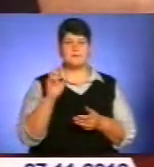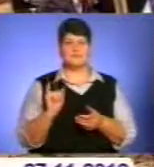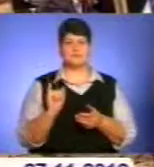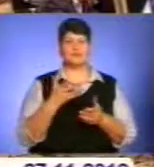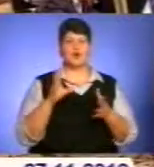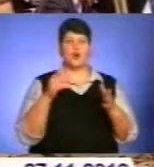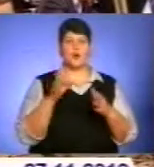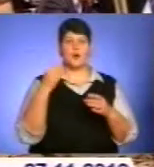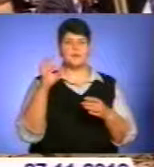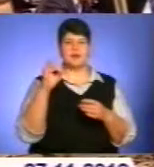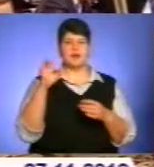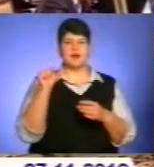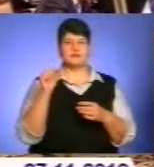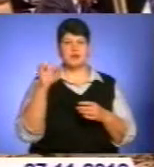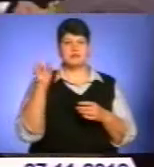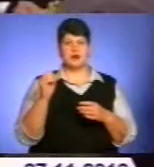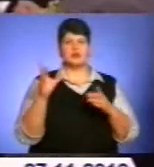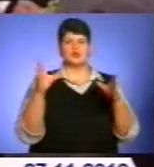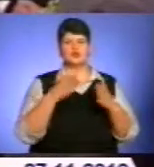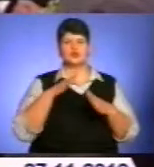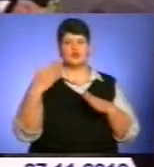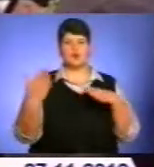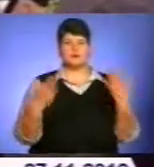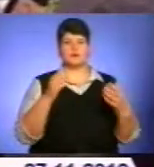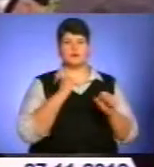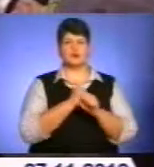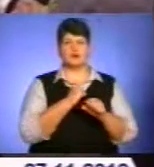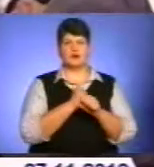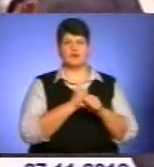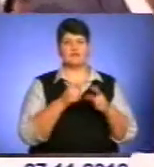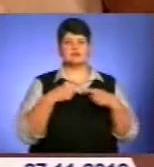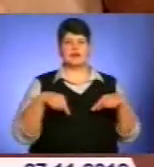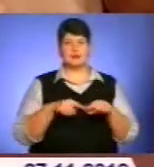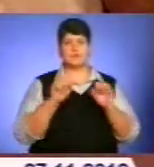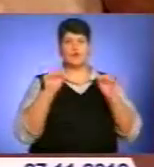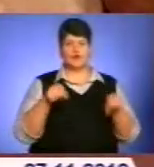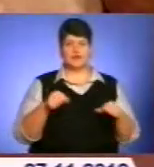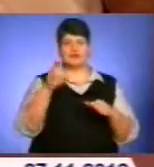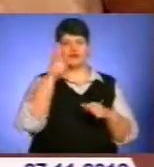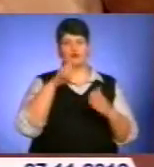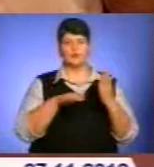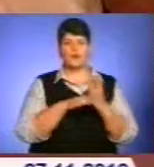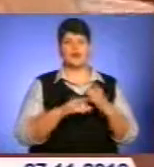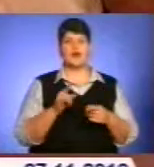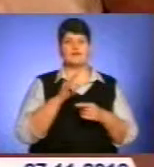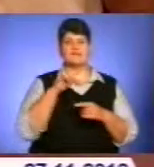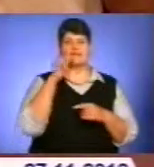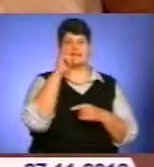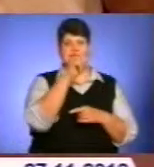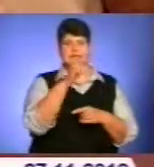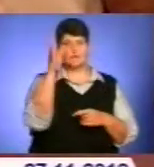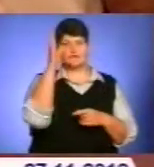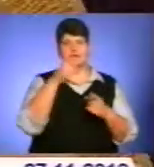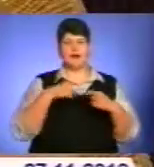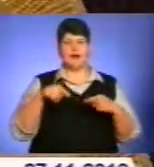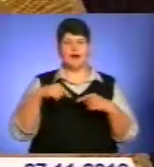'єднаних Арабських Еміратів сторони відтепер співпрацюватимуть у сфері правової міждержавної допомоги, а також в авіаційній та освітній галузях. Крім того,